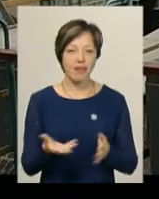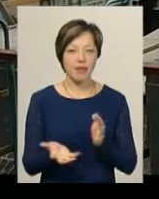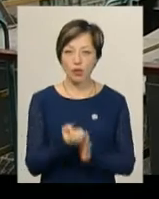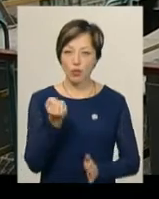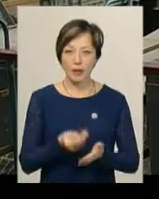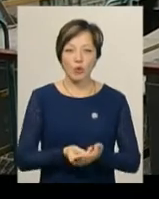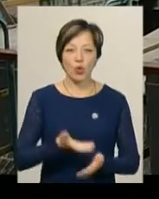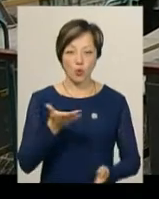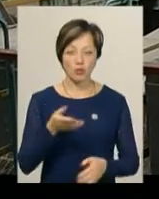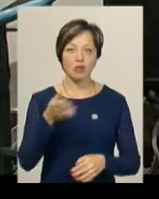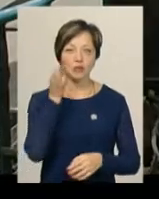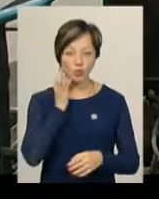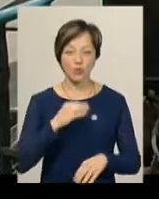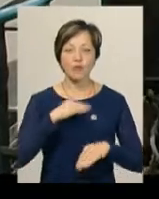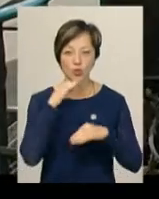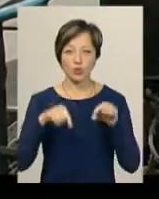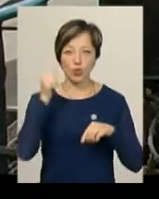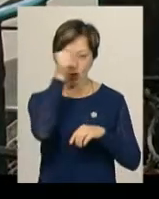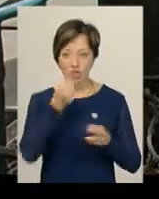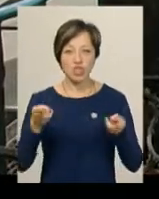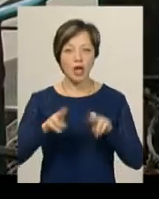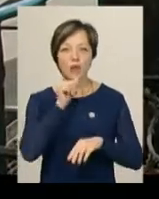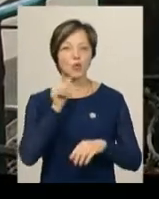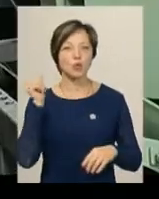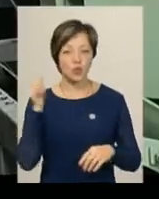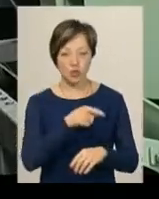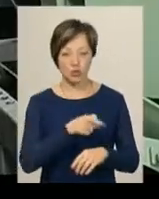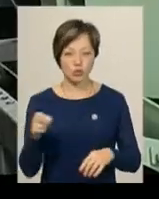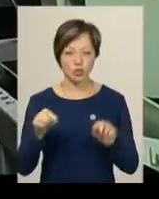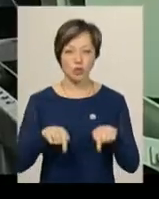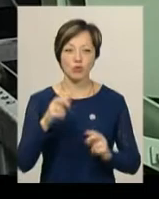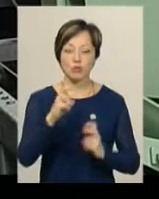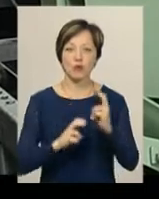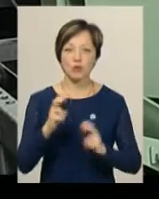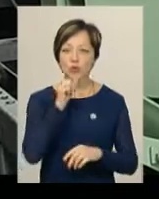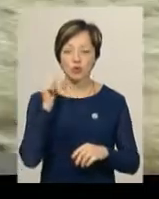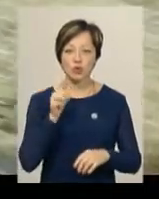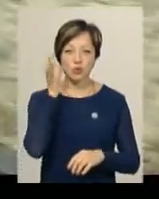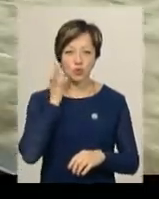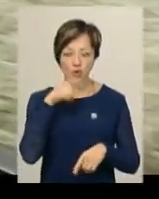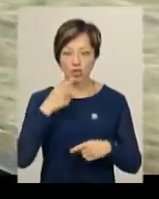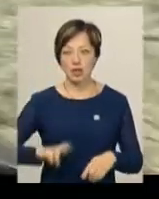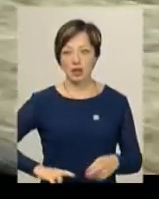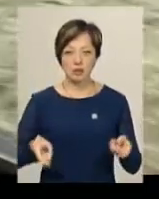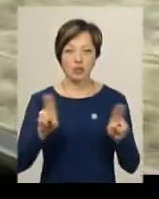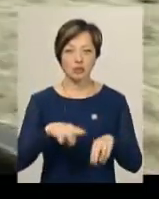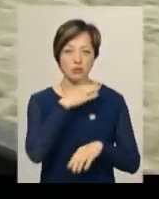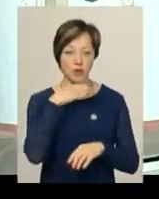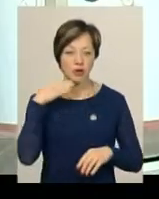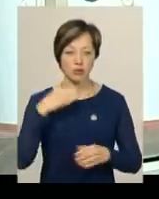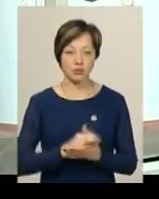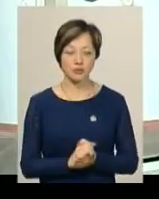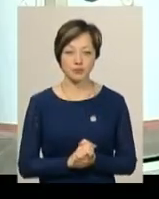ціни на продукт, якого вдосталь і цьогорічного, і залишків минулого сезону. На цьому заводі торішнього цукру, каже директор, залишилося багато.